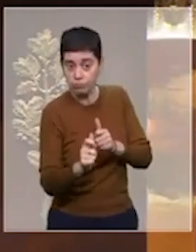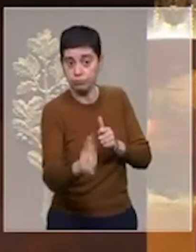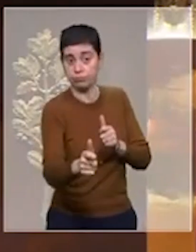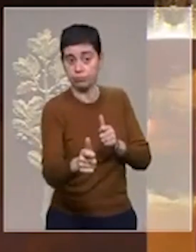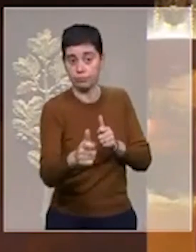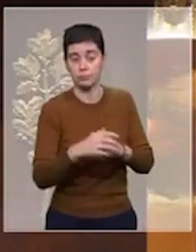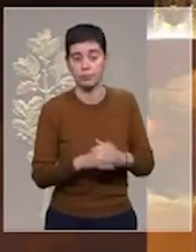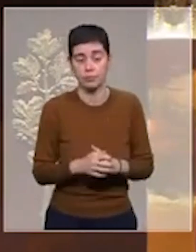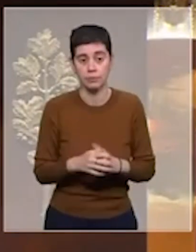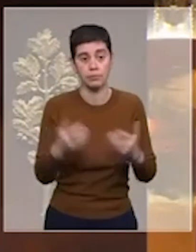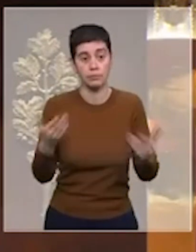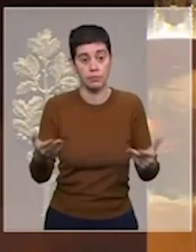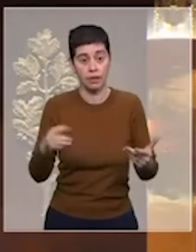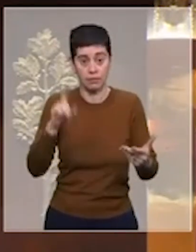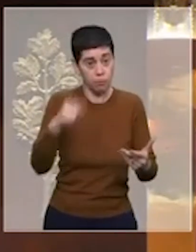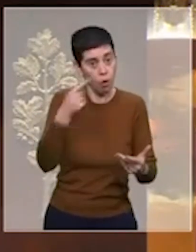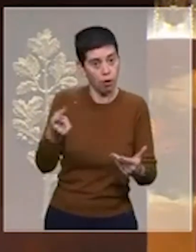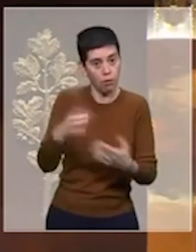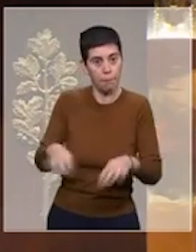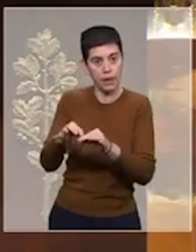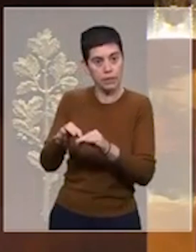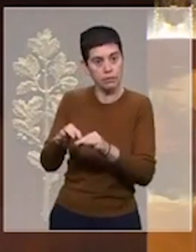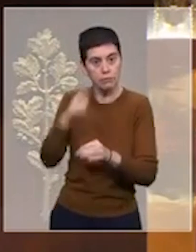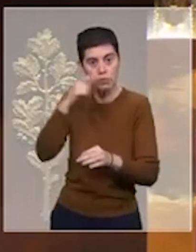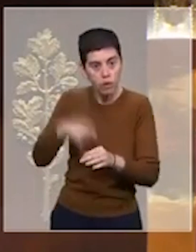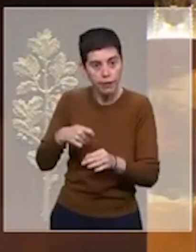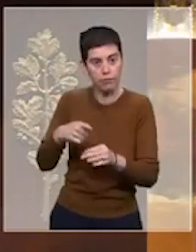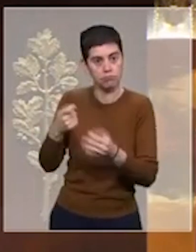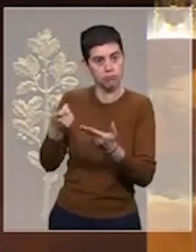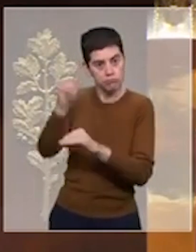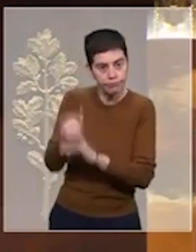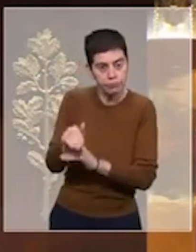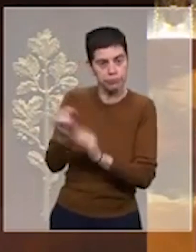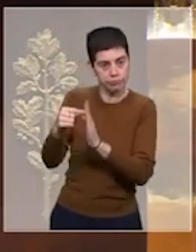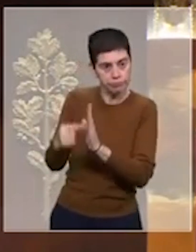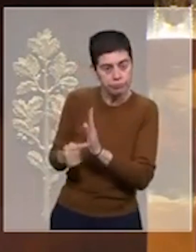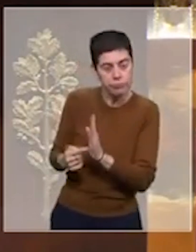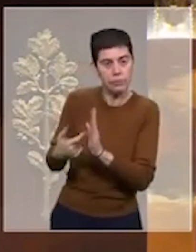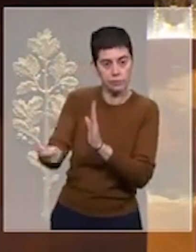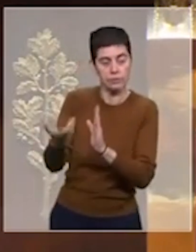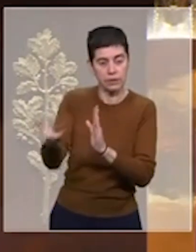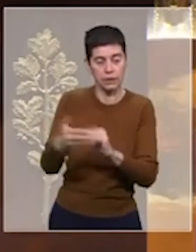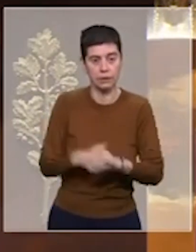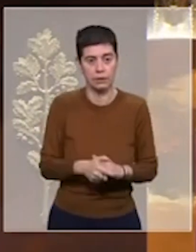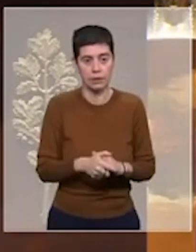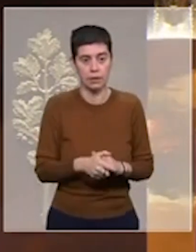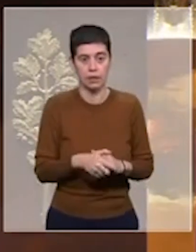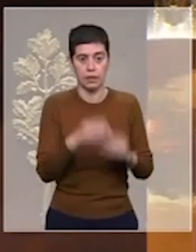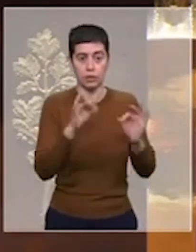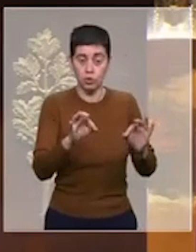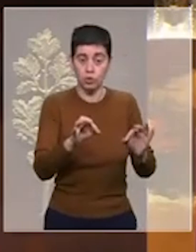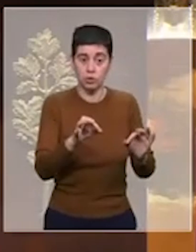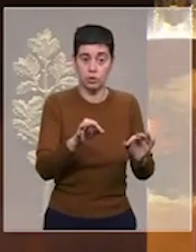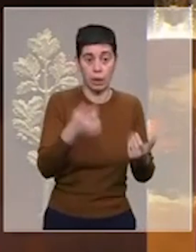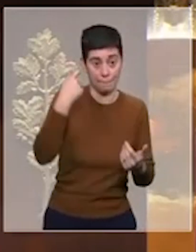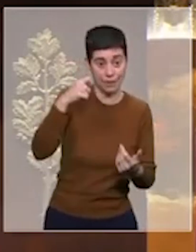comprenant les garanties pour l'Ukraine. Et nous comptons beaucoup sur le soutien de cette formule de la paix proposée par le président